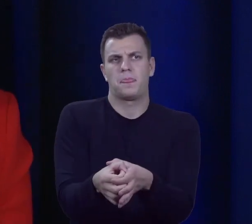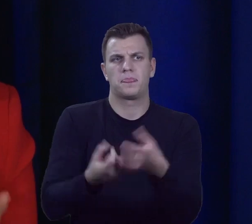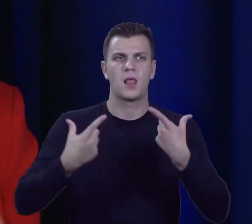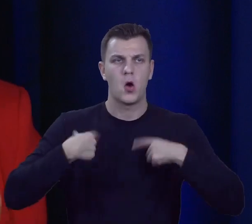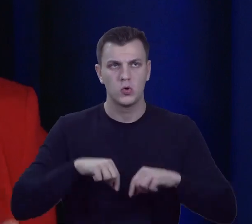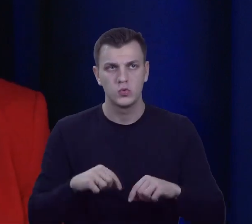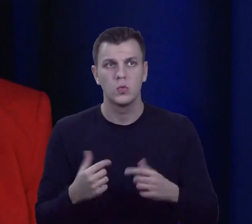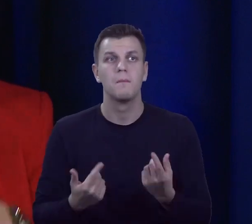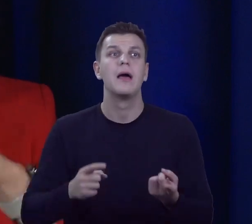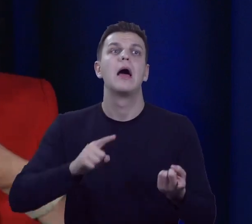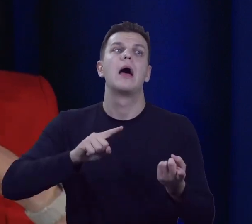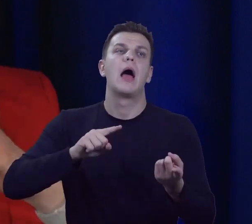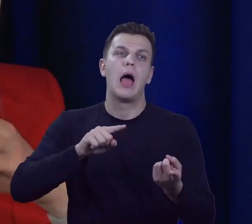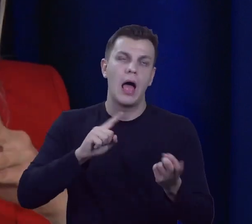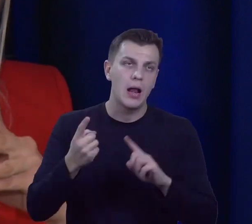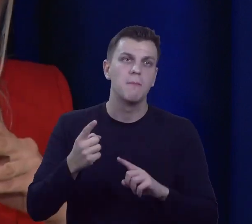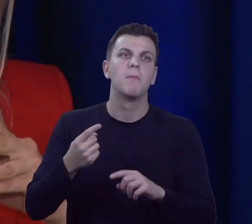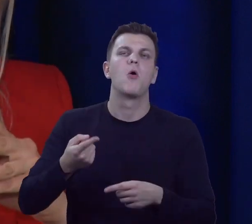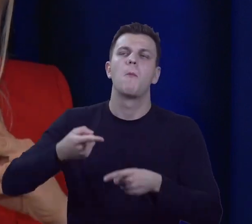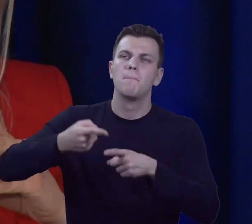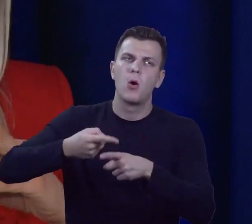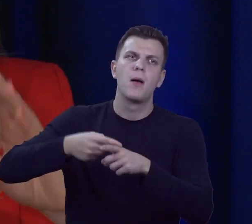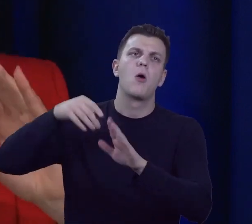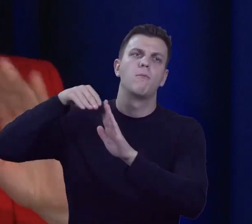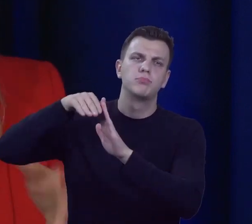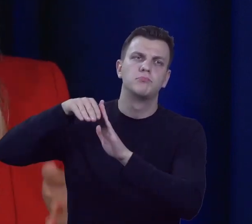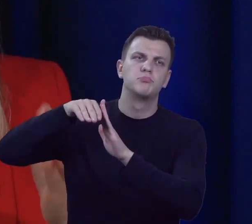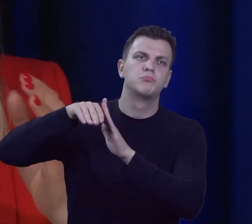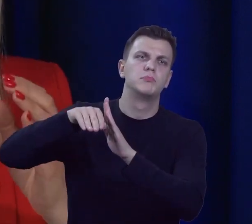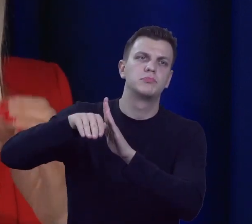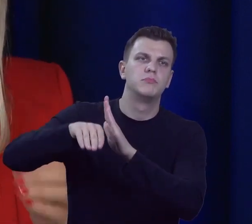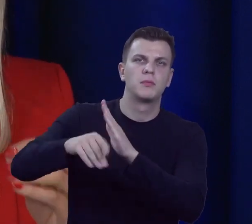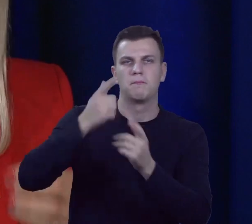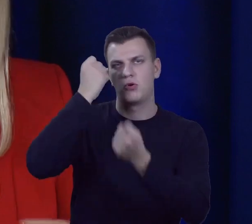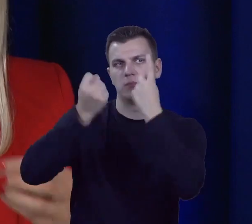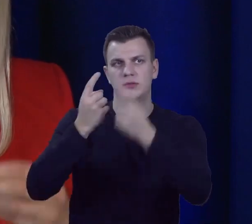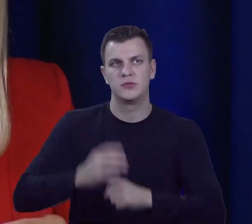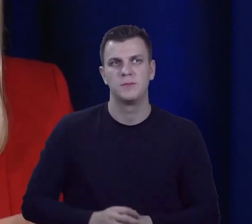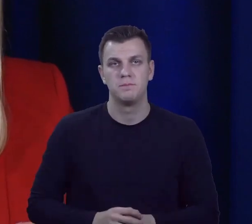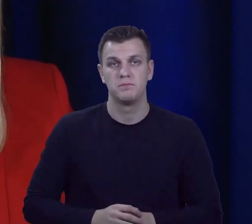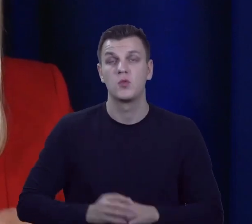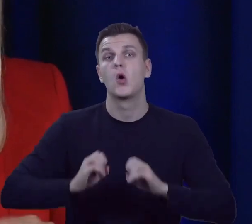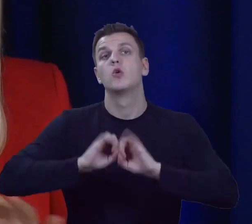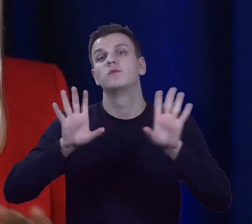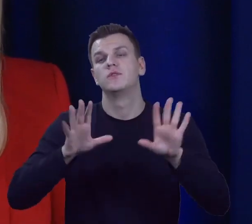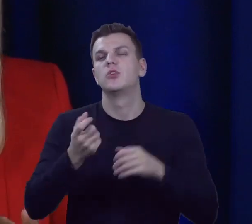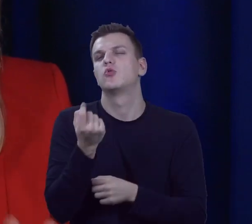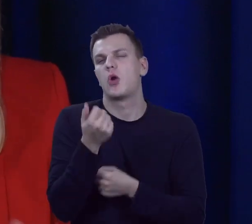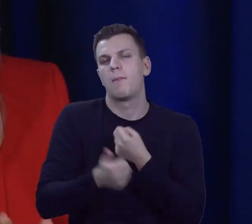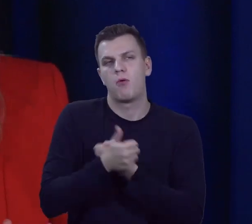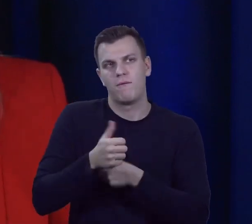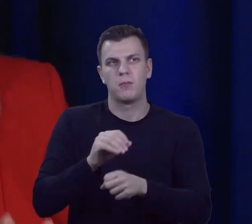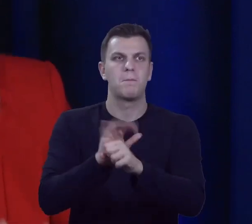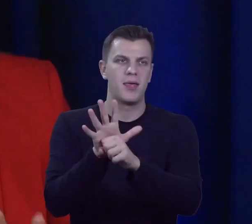radach, albo i powolutku coraz mniej tych działalności było. Oczywiście trochę wpłynęła na to pandemia i ten okres, który tam